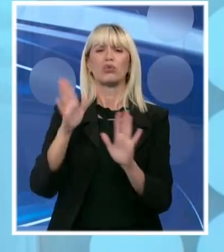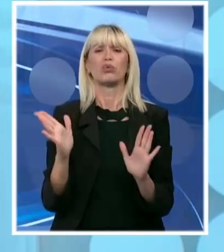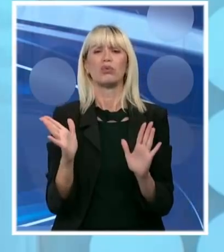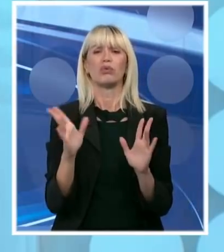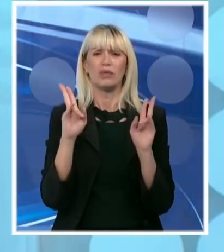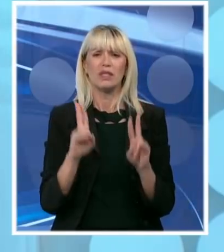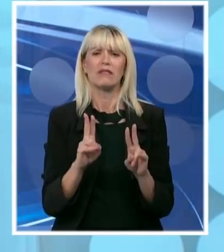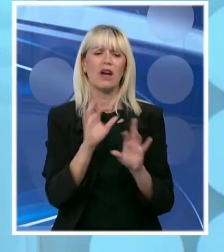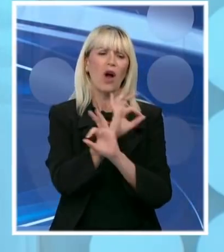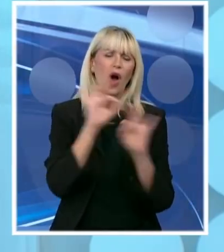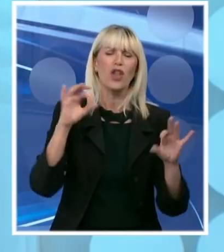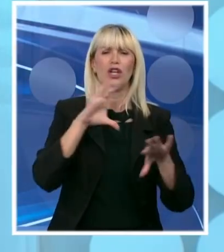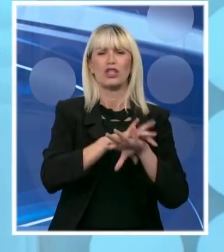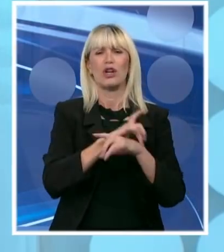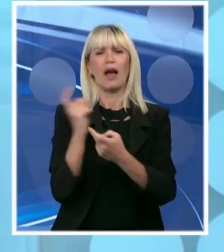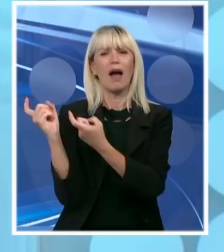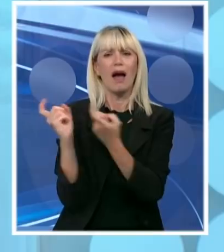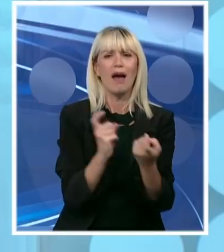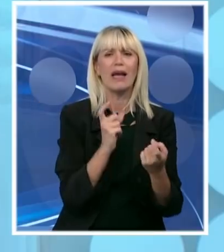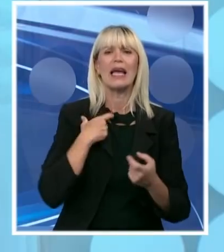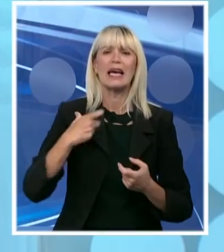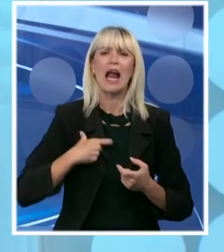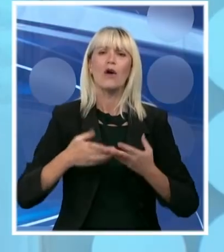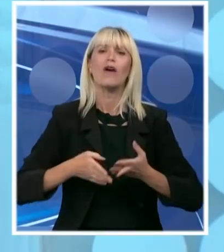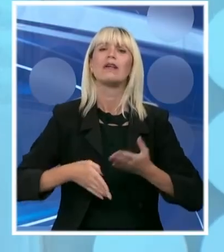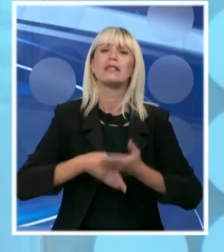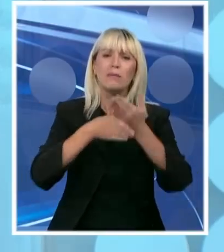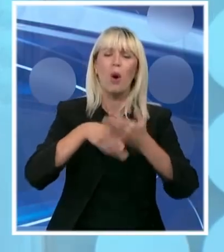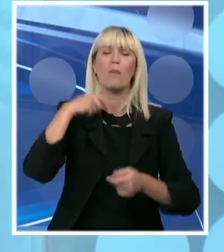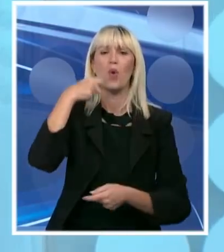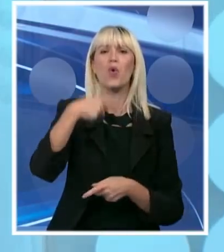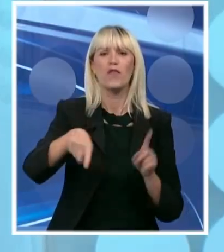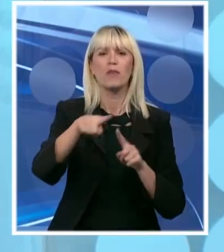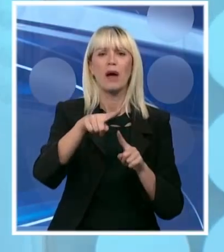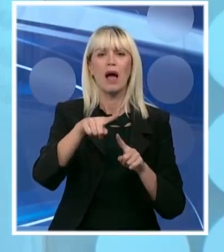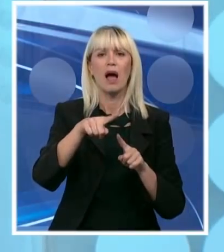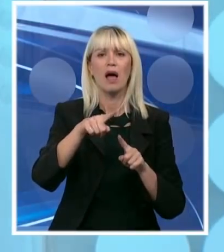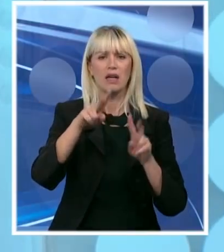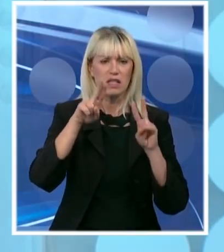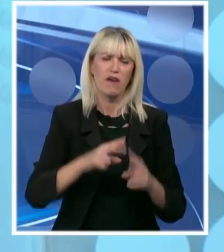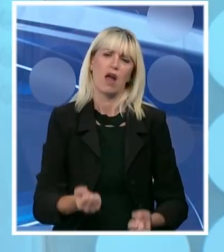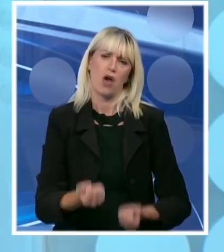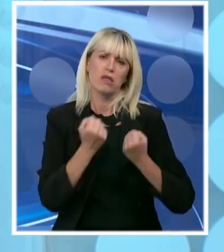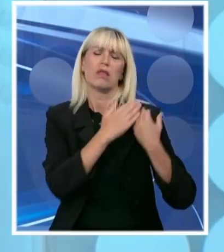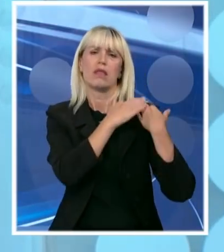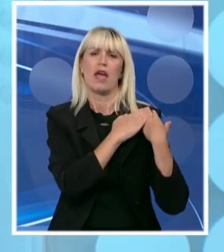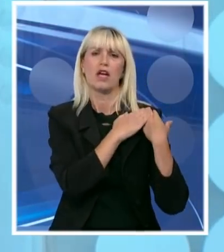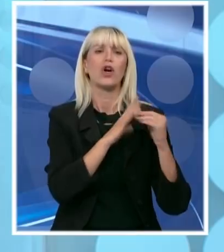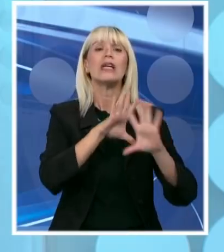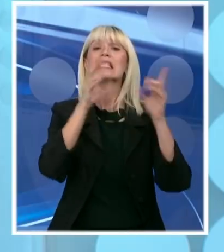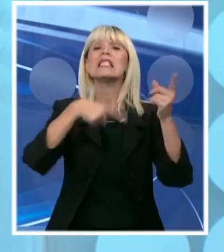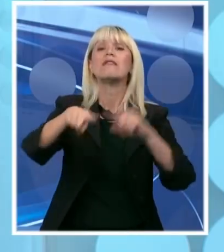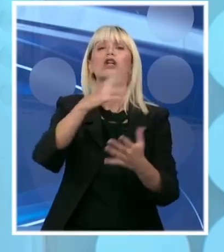fantastičnih lekara iz Kragujevca koji su otešli tamo da im pomognu. Fantastičan su težak teret preuzeli na sebe. I sve ću da ih odlikujemo.